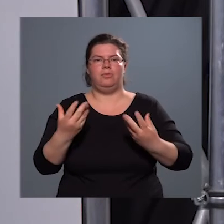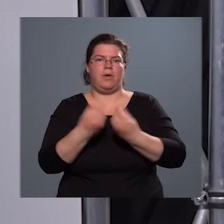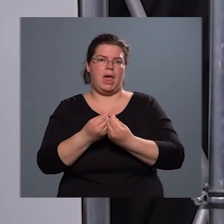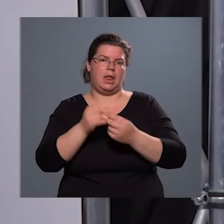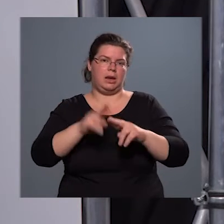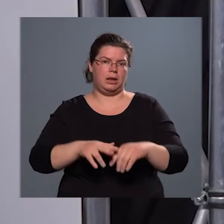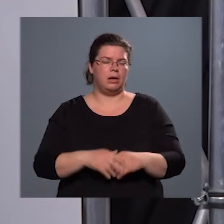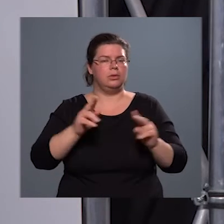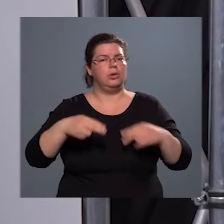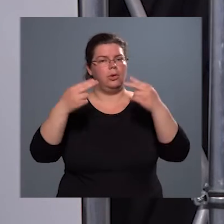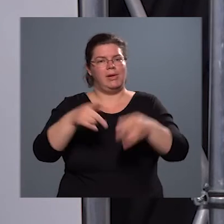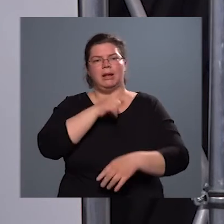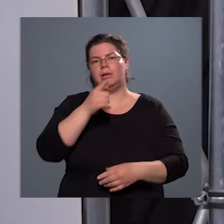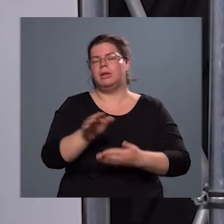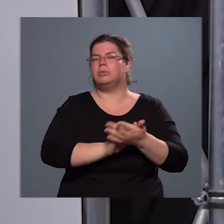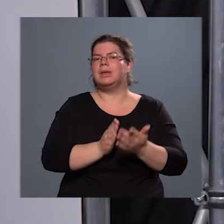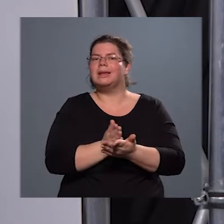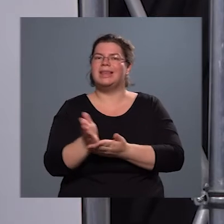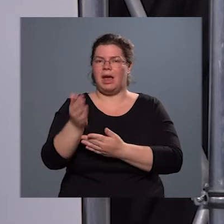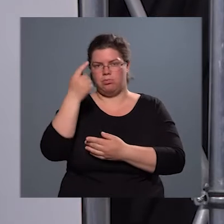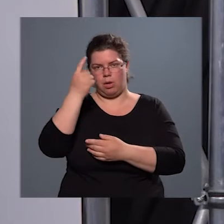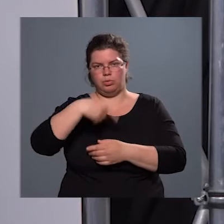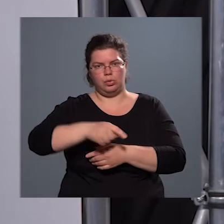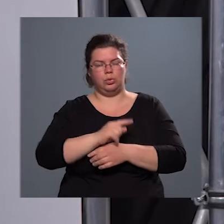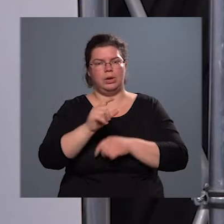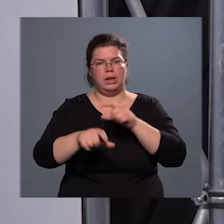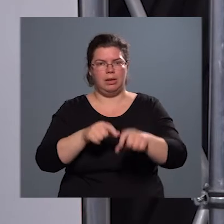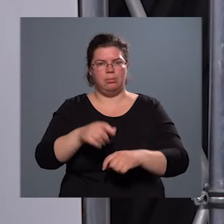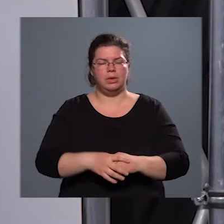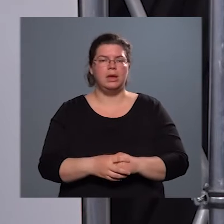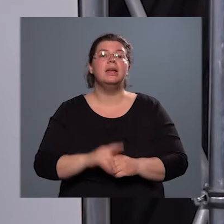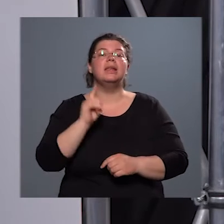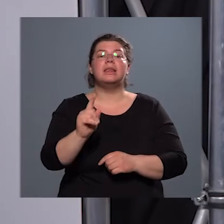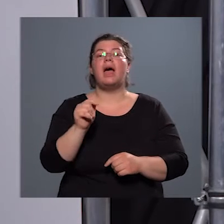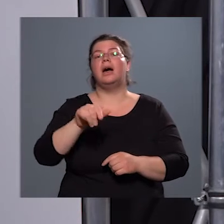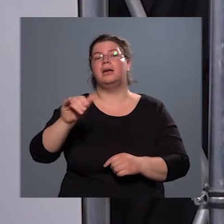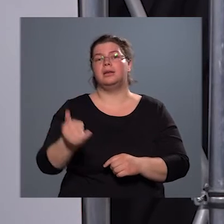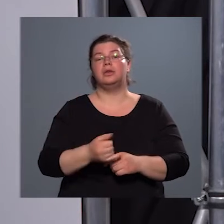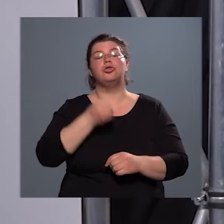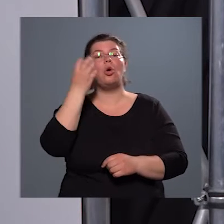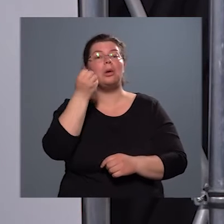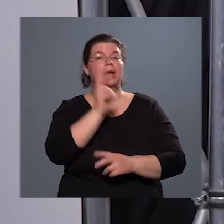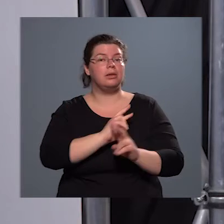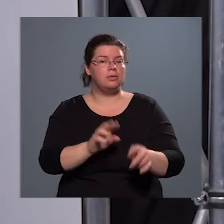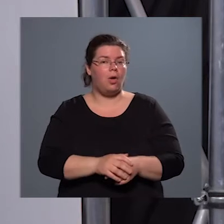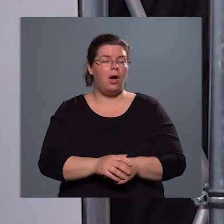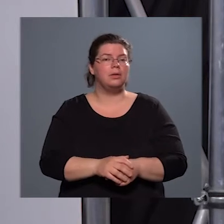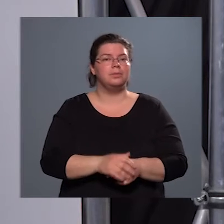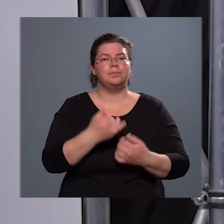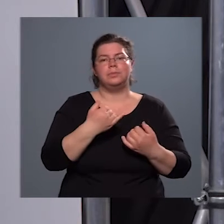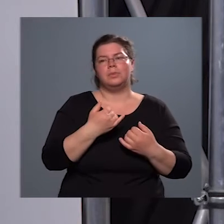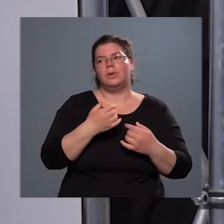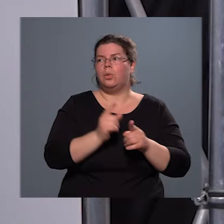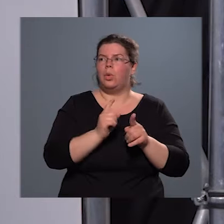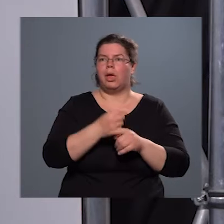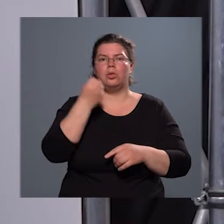majd, hogy milyen irányba tudunk lépni, de itt is ötletek vannak, mindenképpen